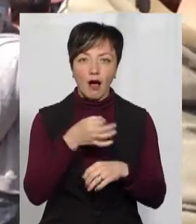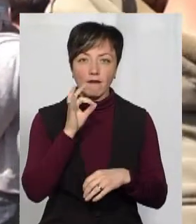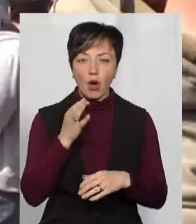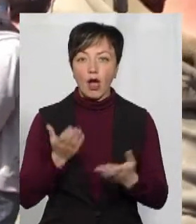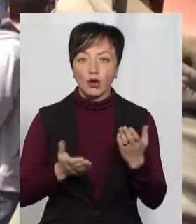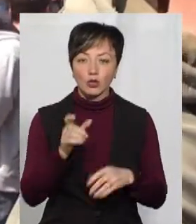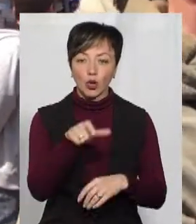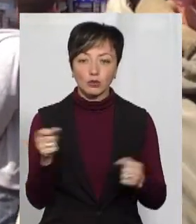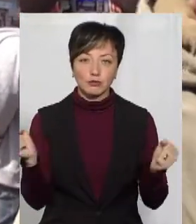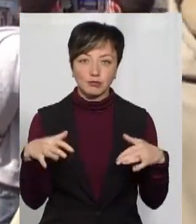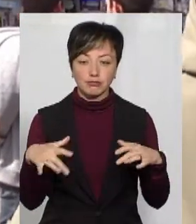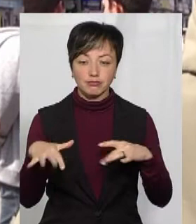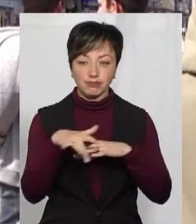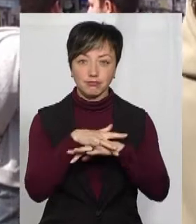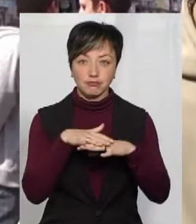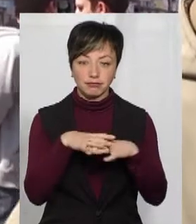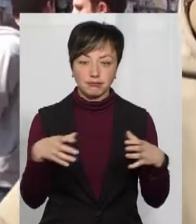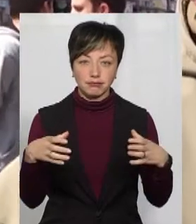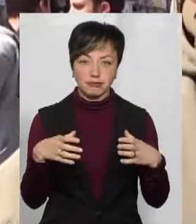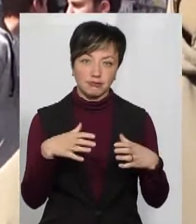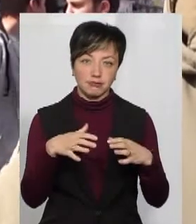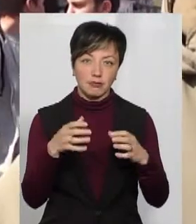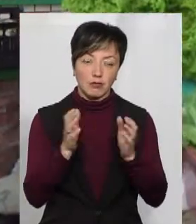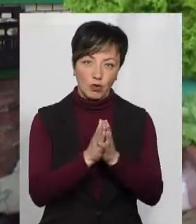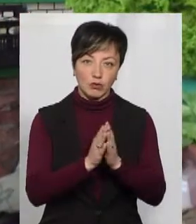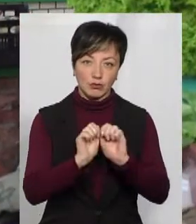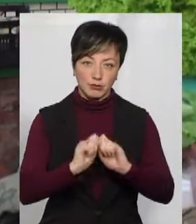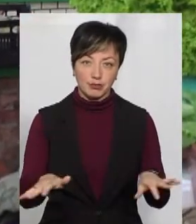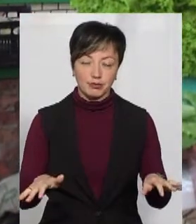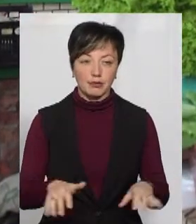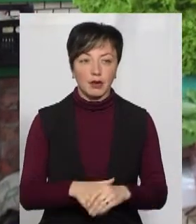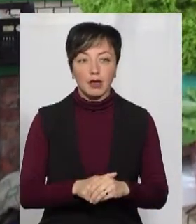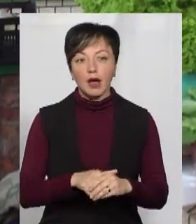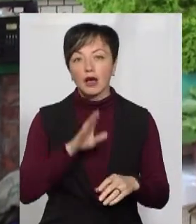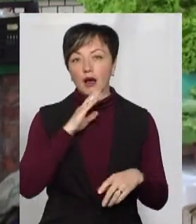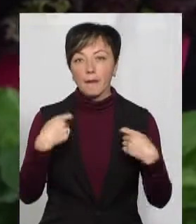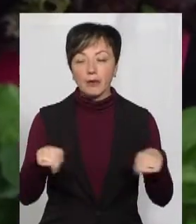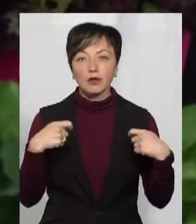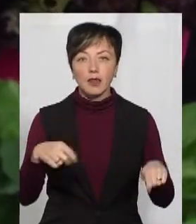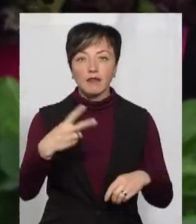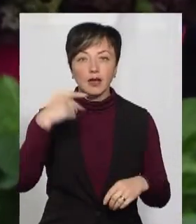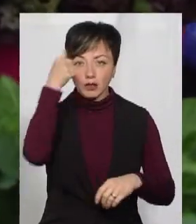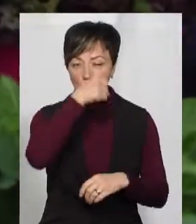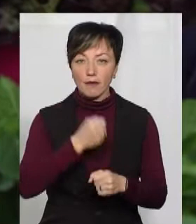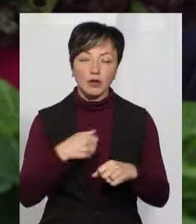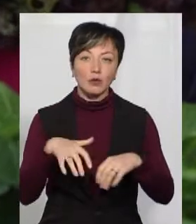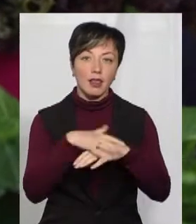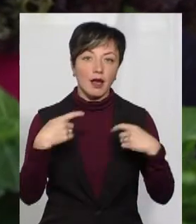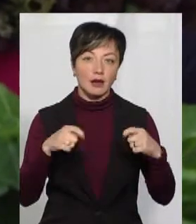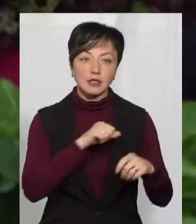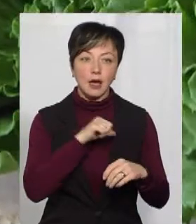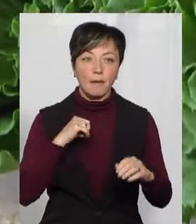якщо люди збираються, утворюють масові накопичення, то ми просимо, щоб вони розійшлися. Продавчиня Валентина 20 років працює на ринку. Сама